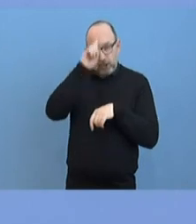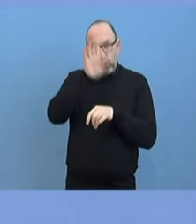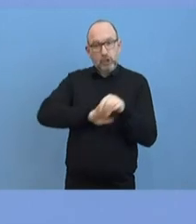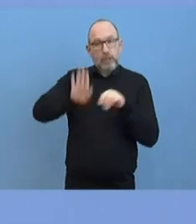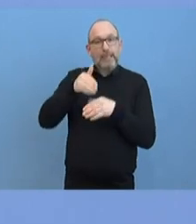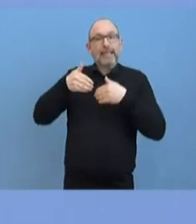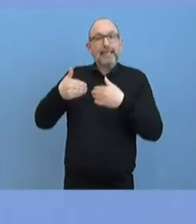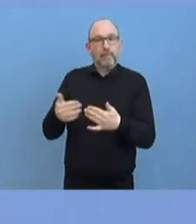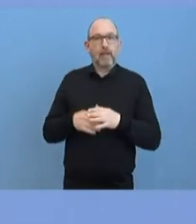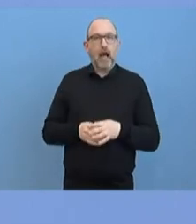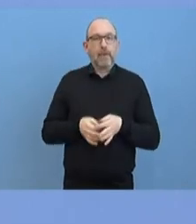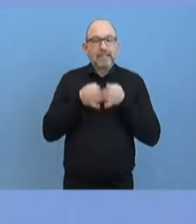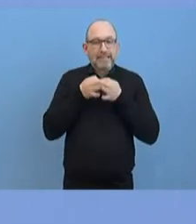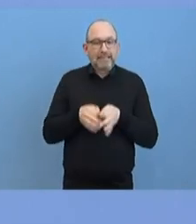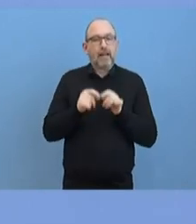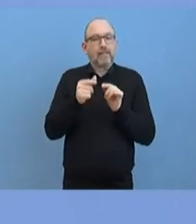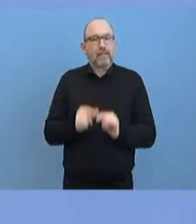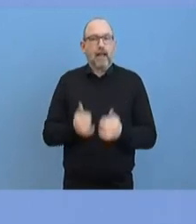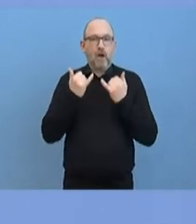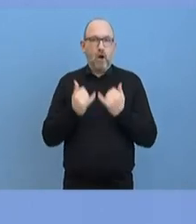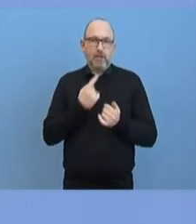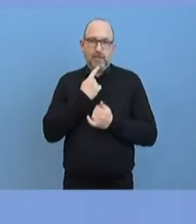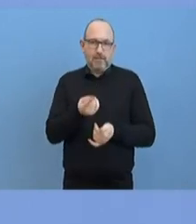Einzelheiten dazu kann ich Ihnen an dieser Stelle noch nicht nennen.